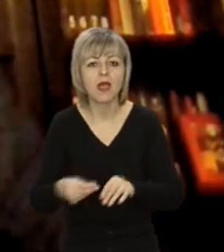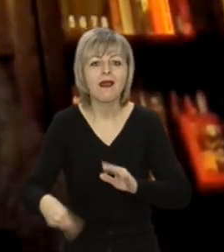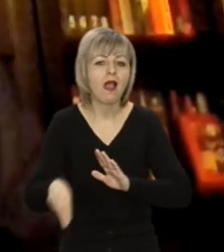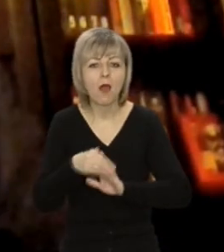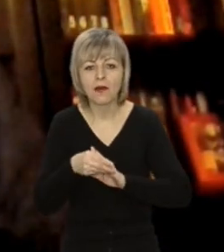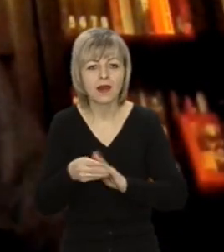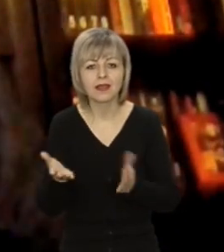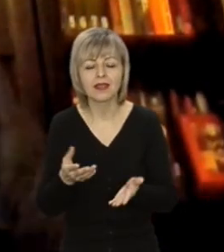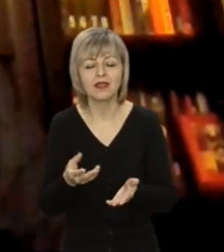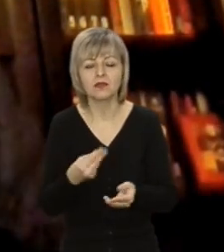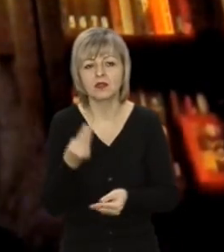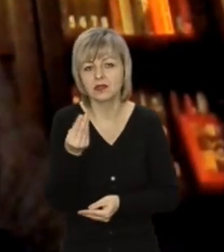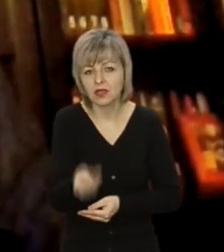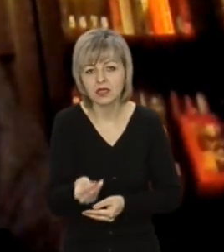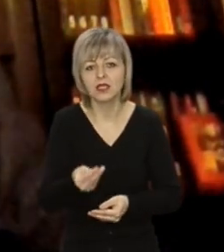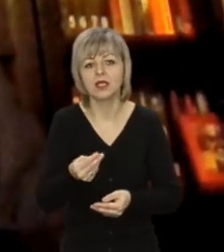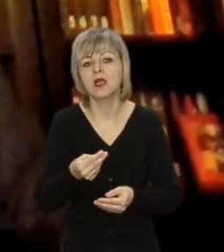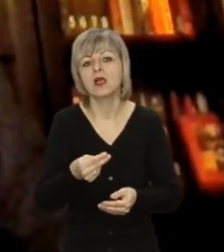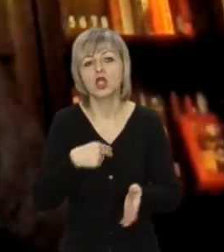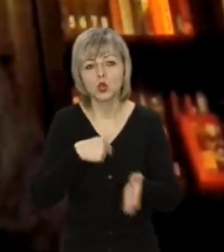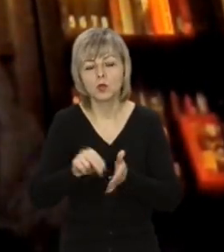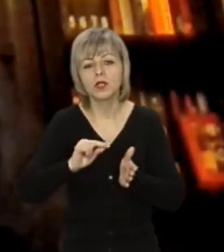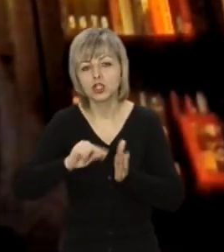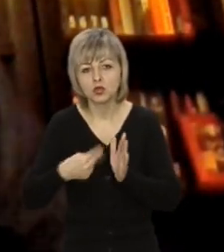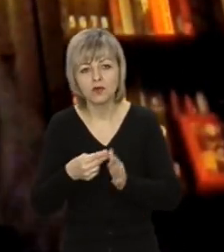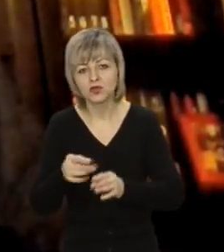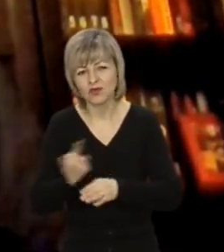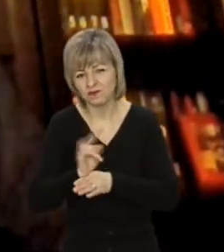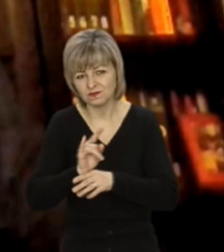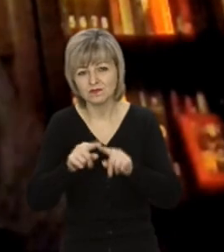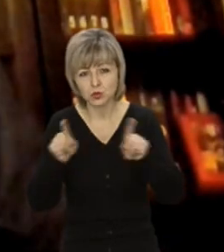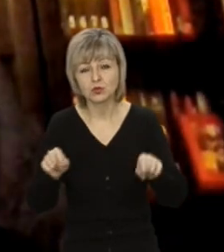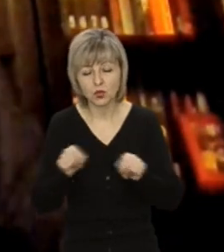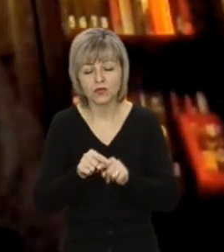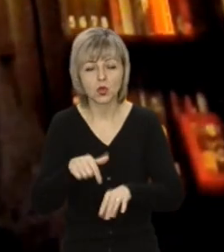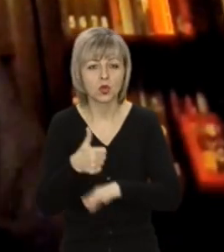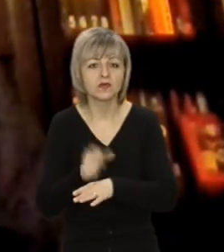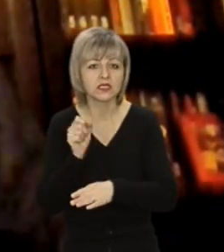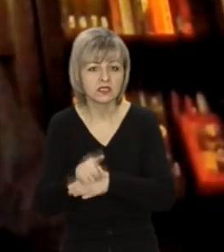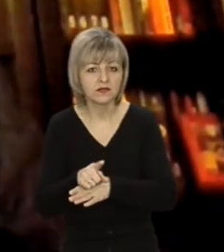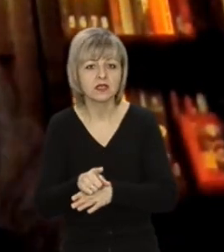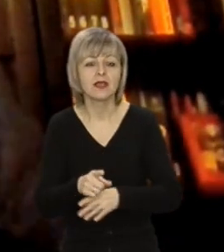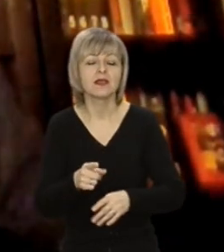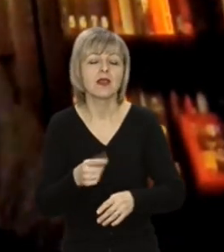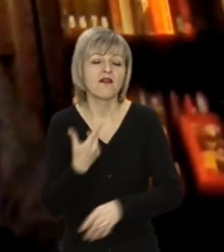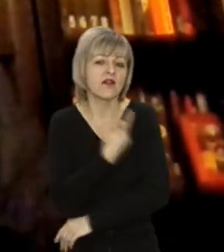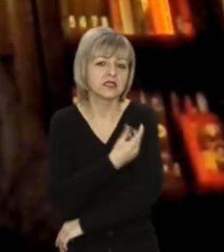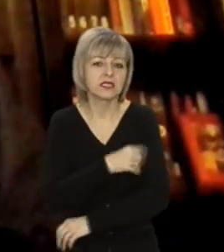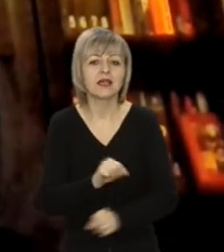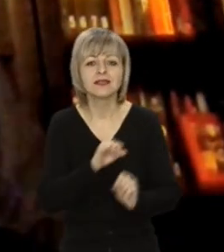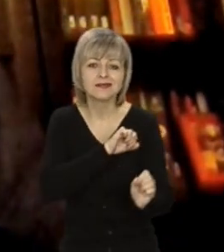вони купили ефективну довідку про вакцинацію, основне ж завдання вакцинація – захистити людей.